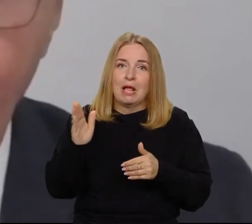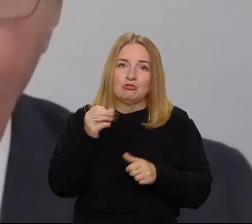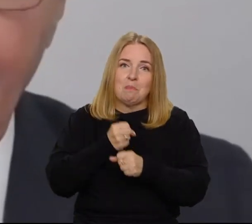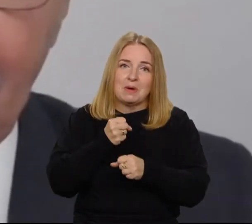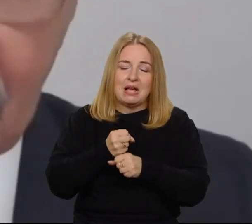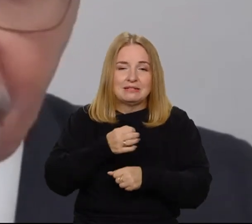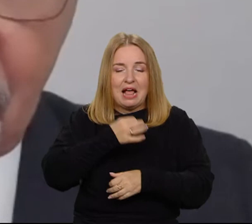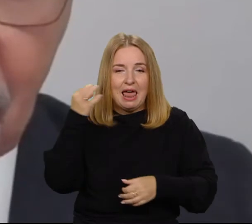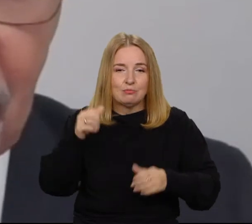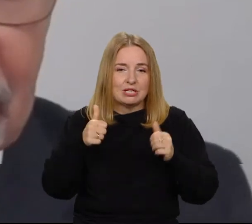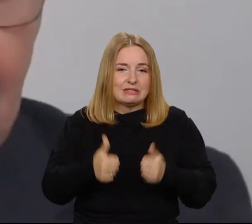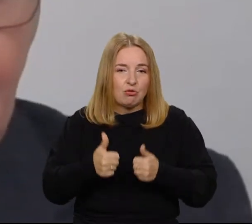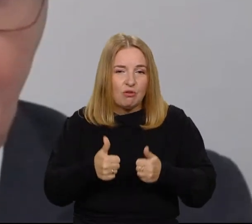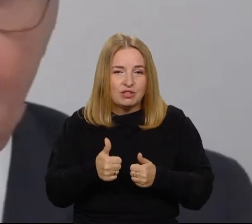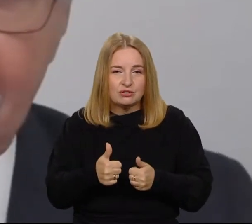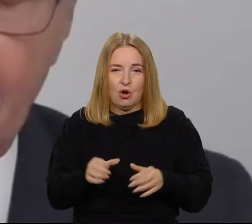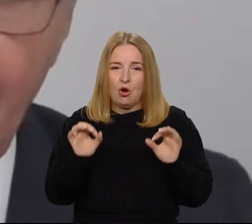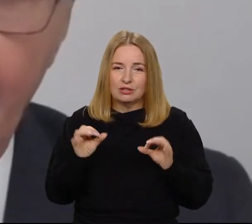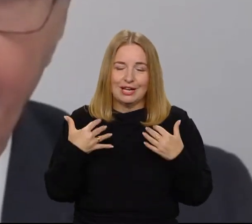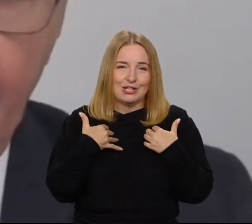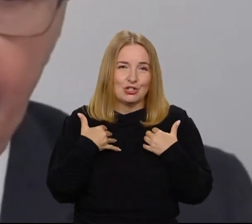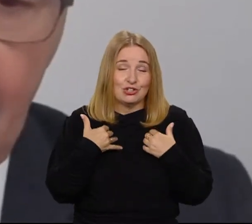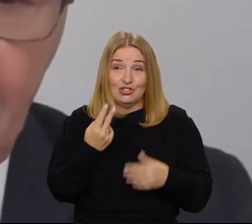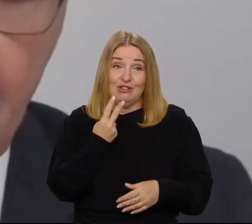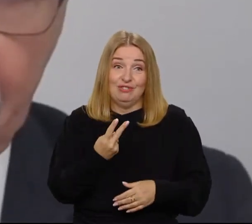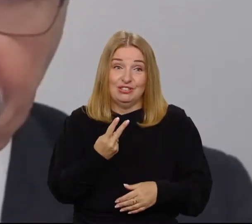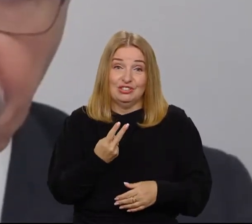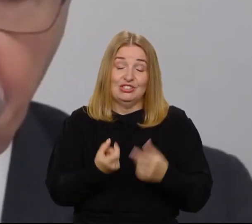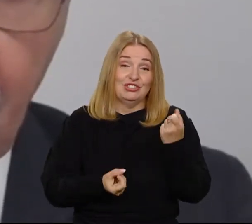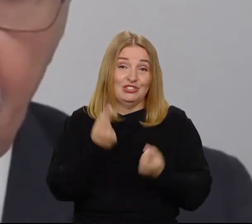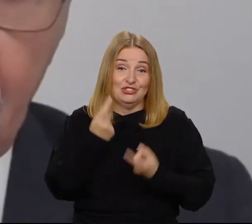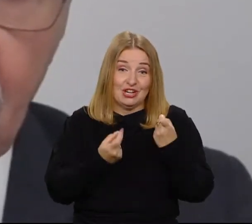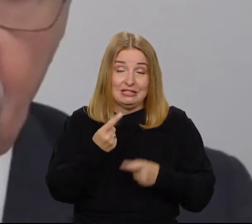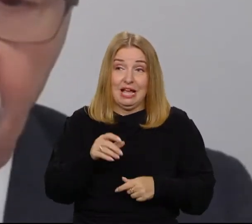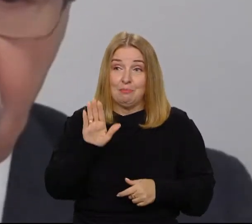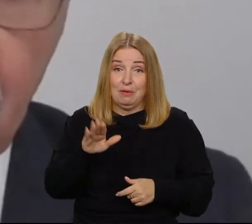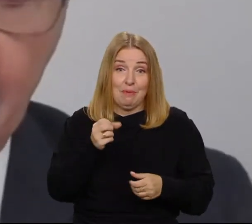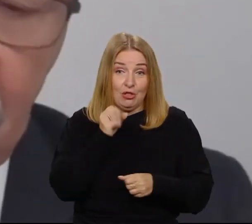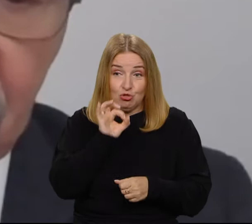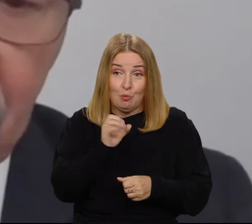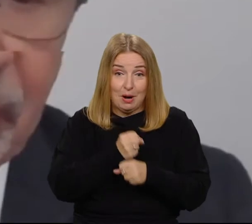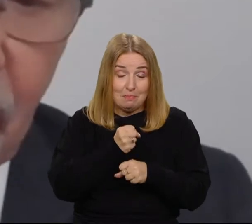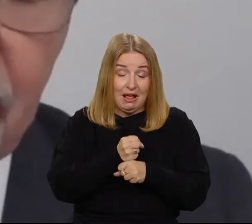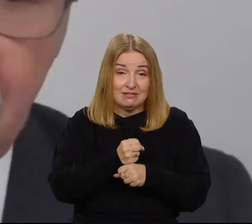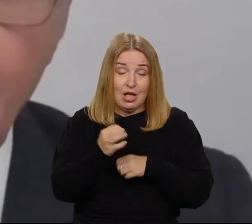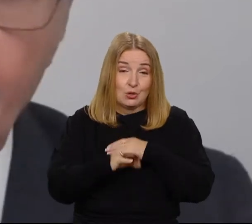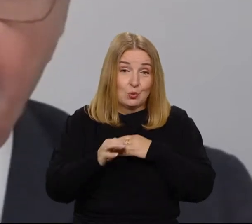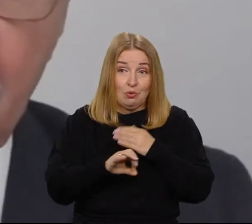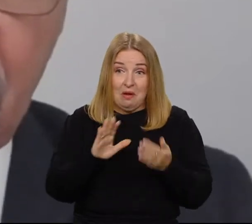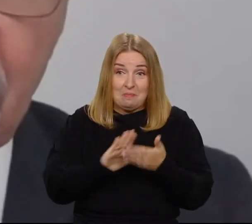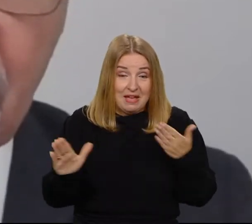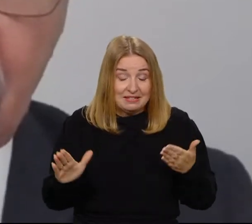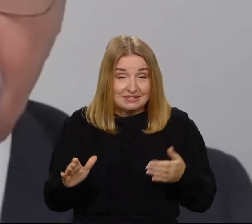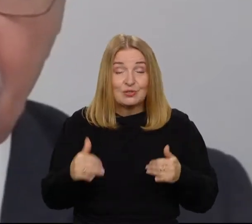widzimy, nie zawsze to jest prawdziwe. Ale myślę, że część, a mam taką nadzieję,